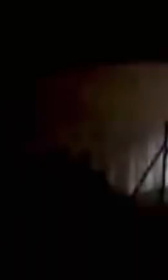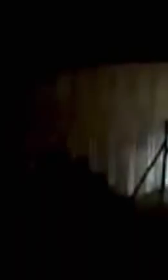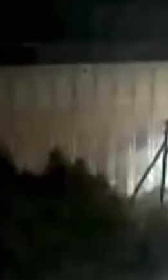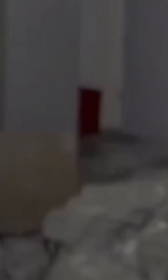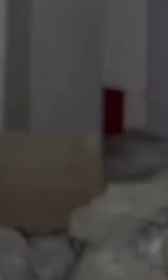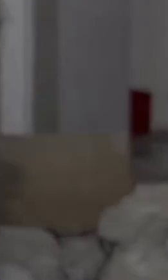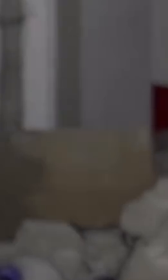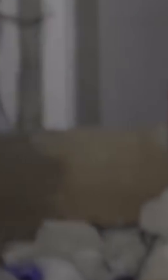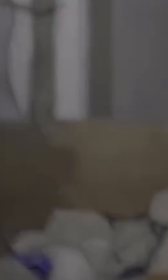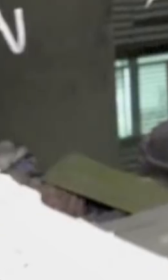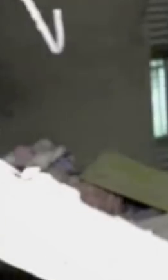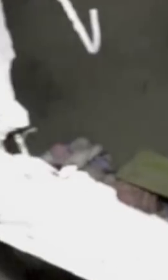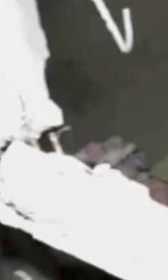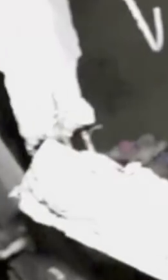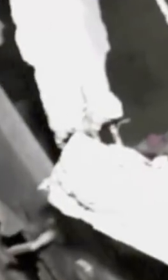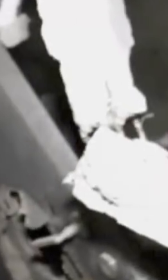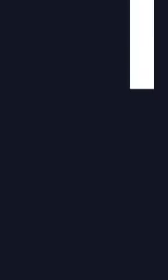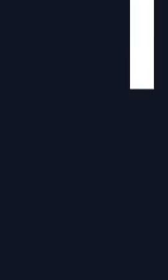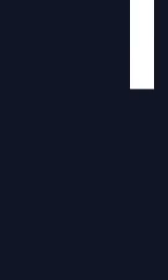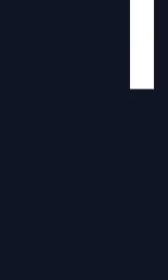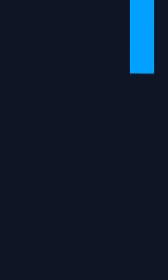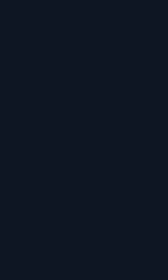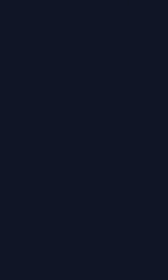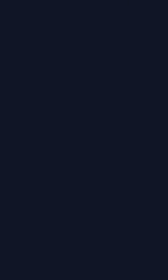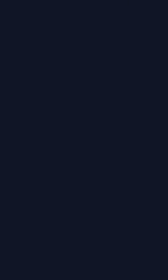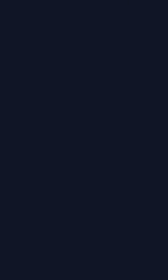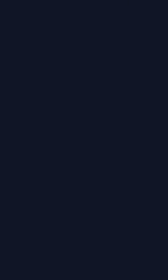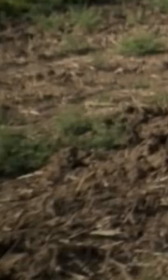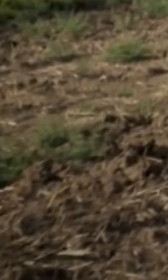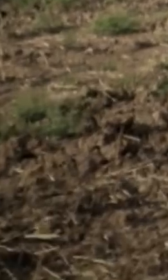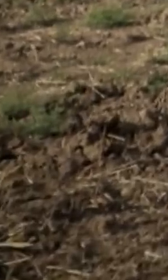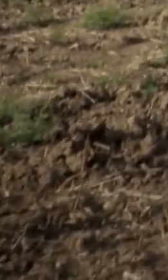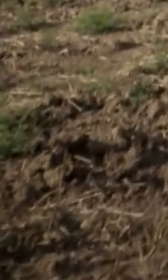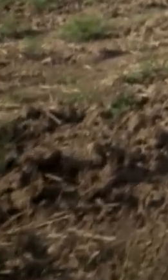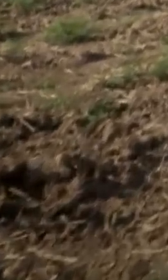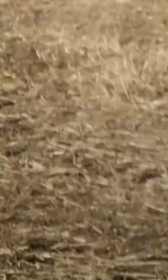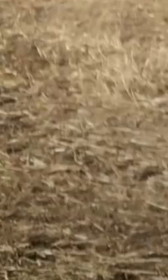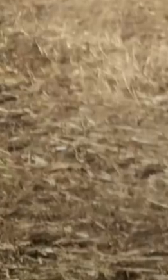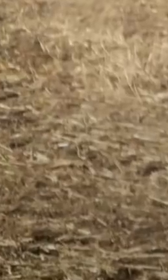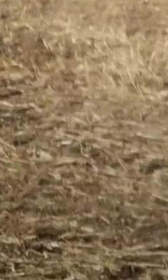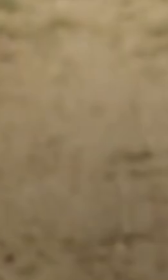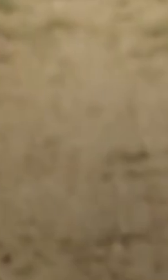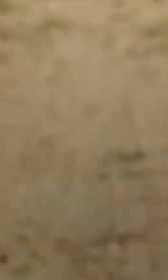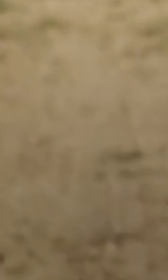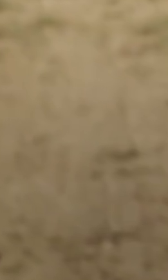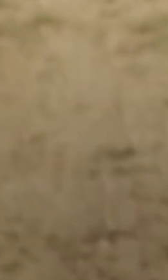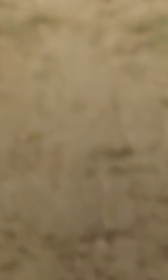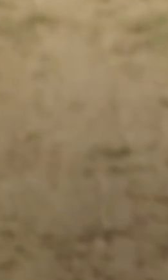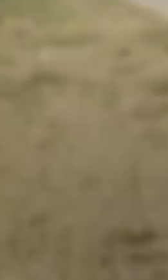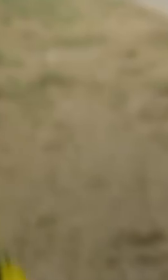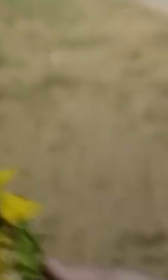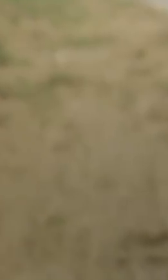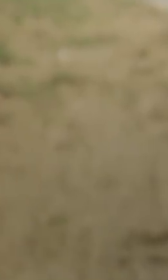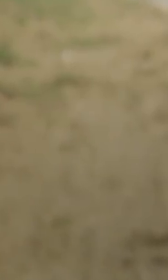זה היה הסלון, פה היה מזדרון. אתם עדיין מומשרים לגור בנה חלוז? זה אי אפשר